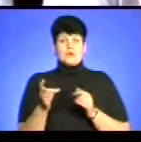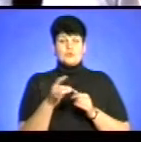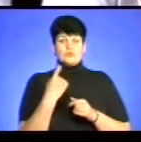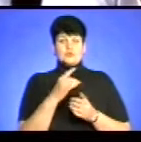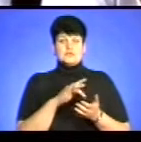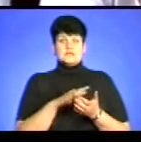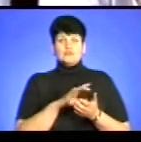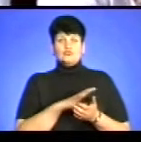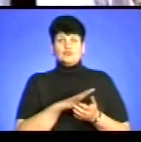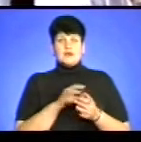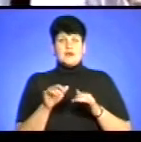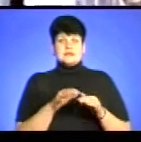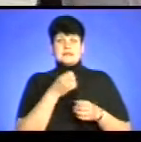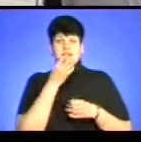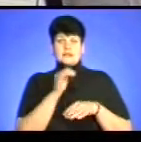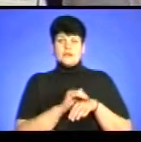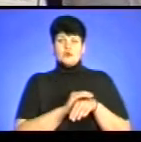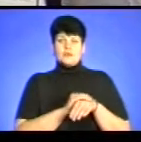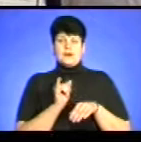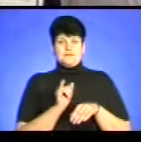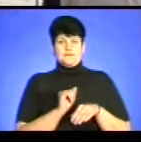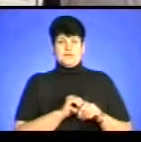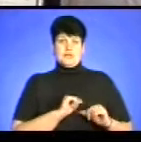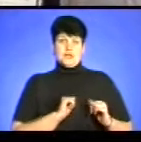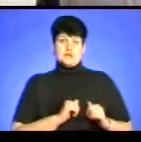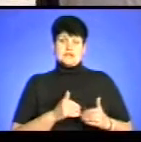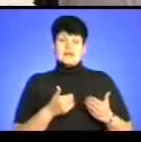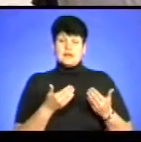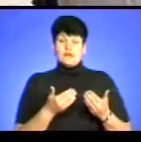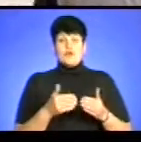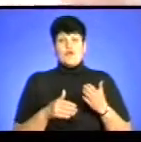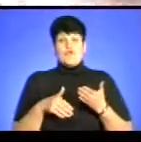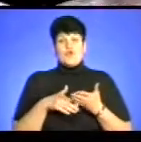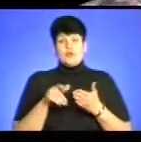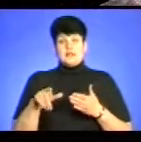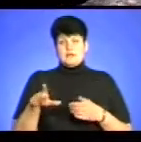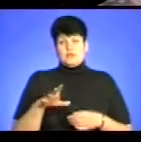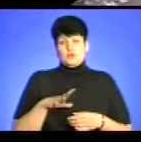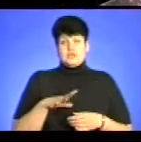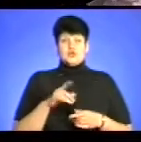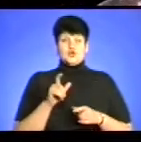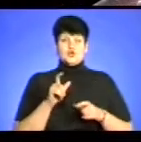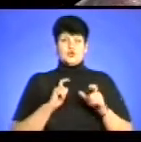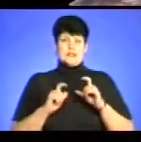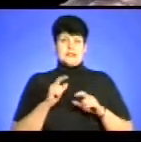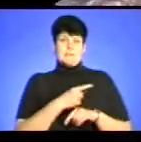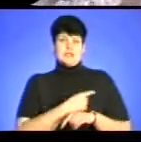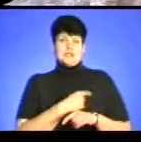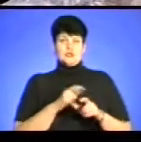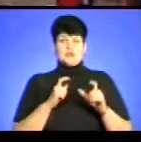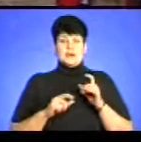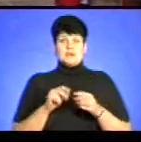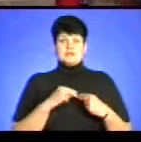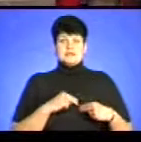центру відбулася акція «Квітка, добра і милосердя». Волонтерами були студенти медичного університету, технічного коледжу та працівники центру